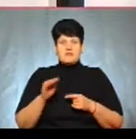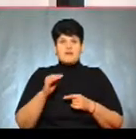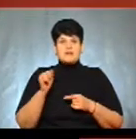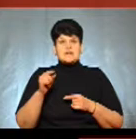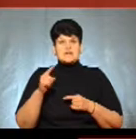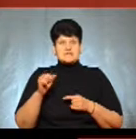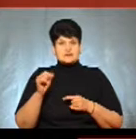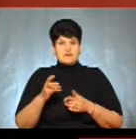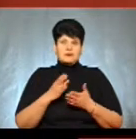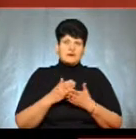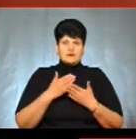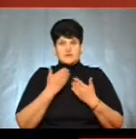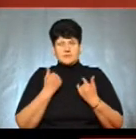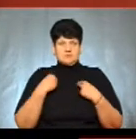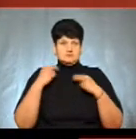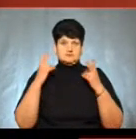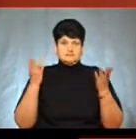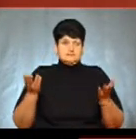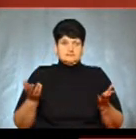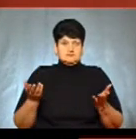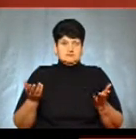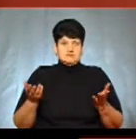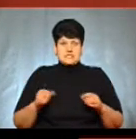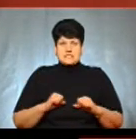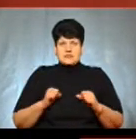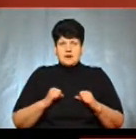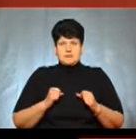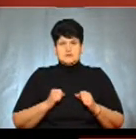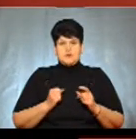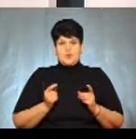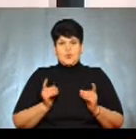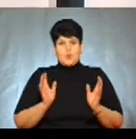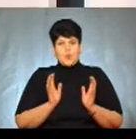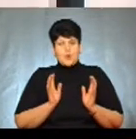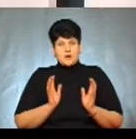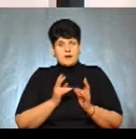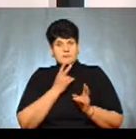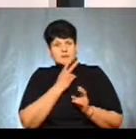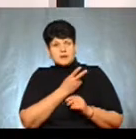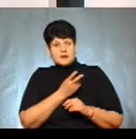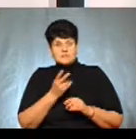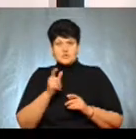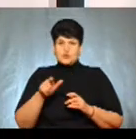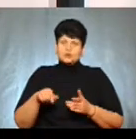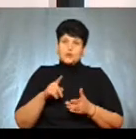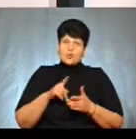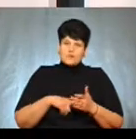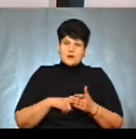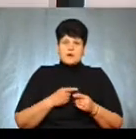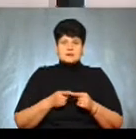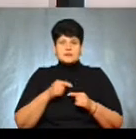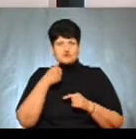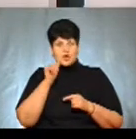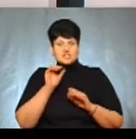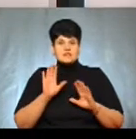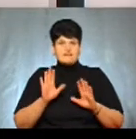присутня, чи не присутня, нам не зрозуміло. Але стараємося, охороняємо, дивимося, і люди десь довіряють. Цей самий